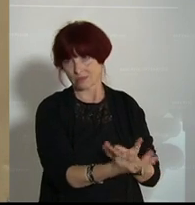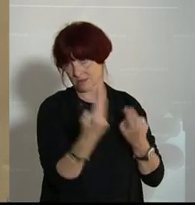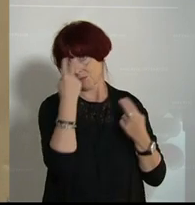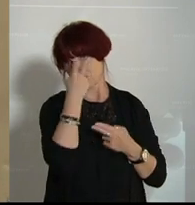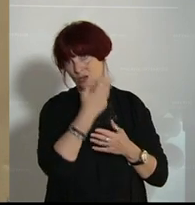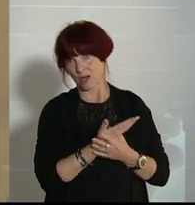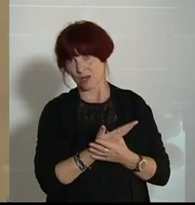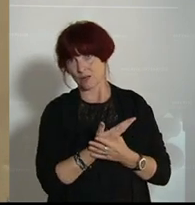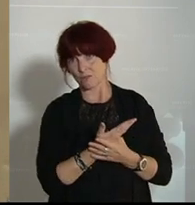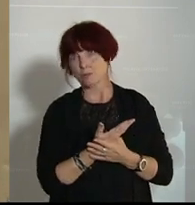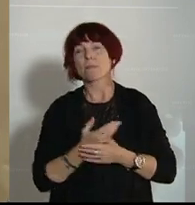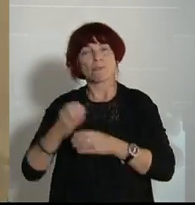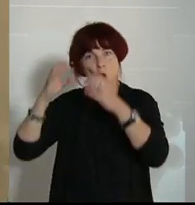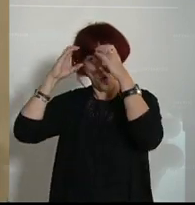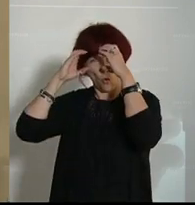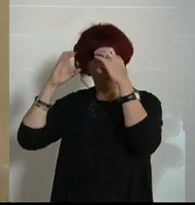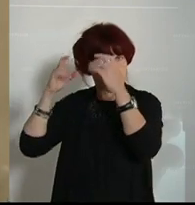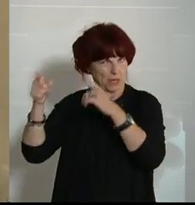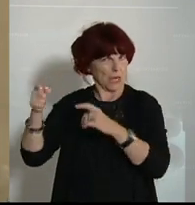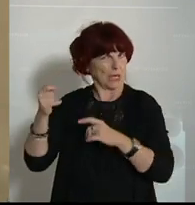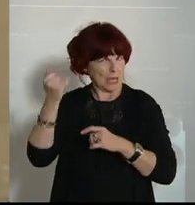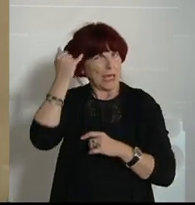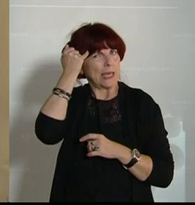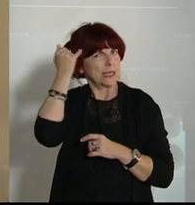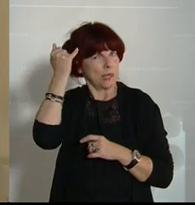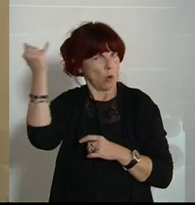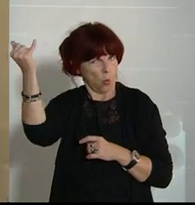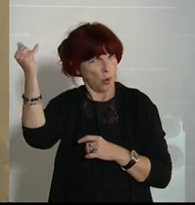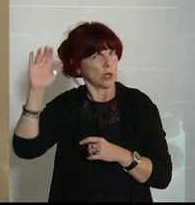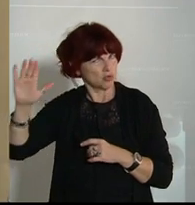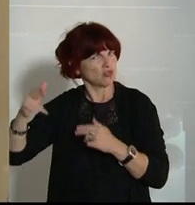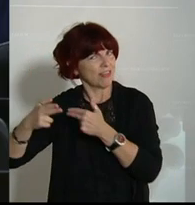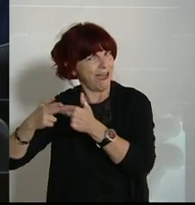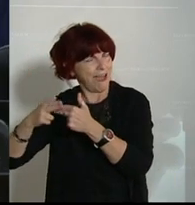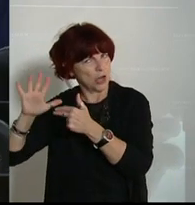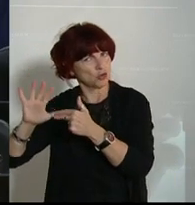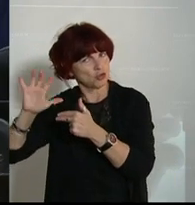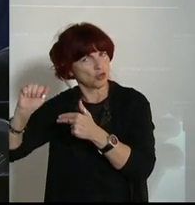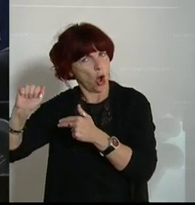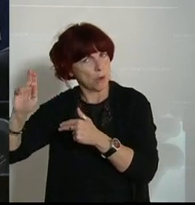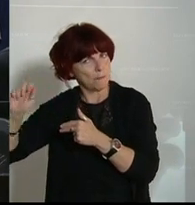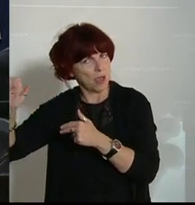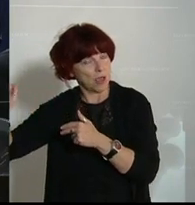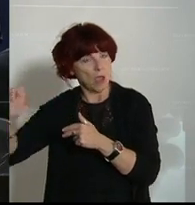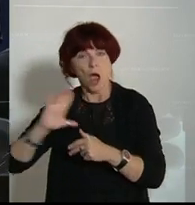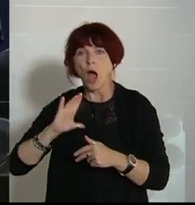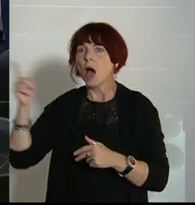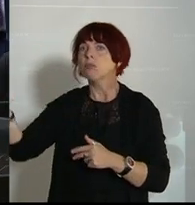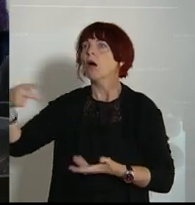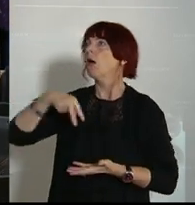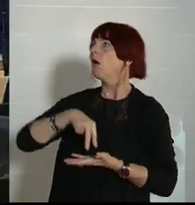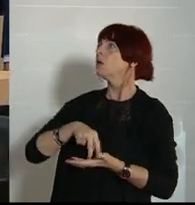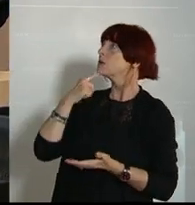sehr geehrte Damen und Herren von der ÖVP, der steht Ihnen ideologisch sehr nahe, und ich verstehe eigentlich nicht, wieso Sie sich hingestellt haben und ihm eine